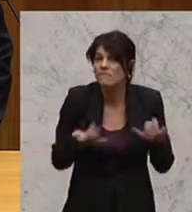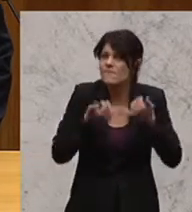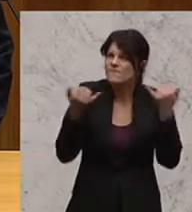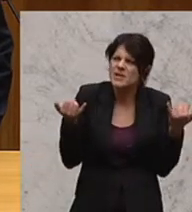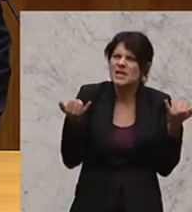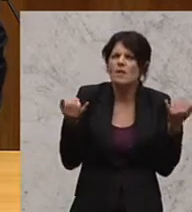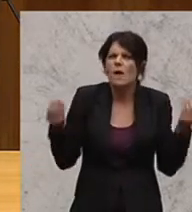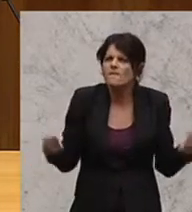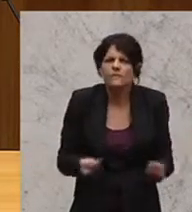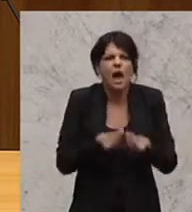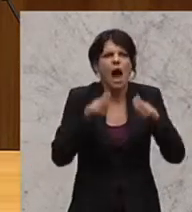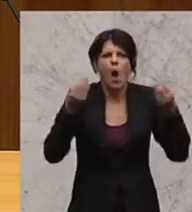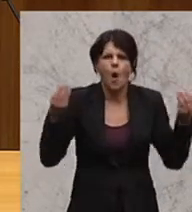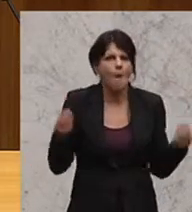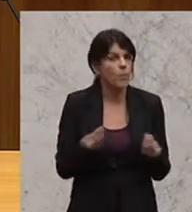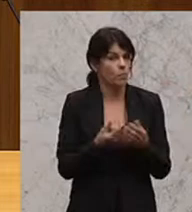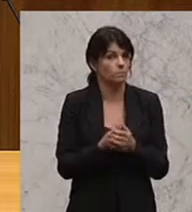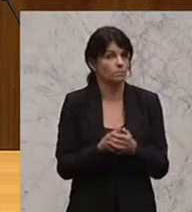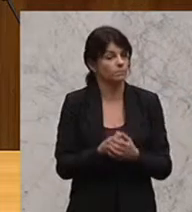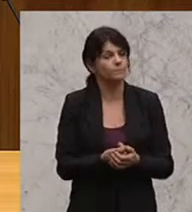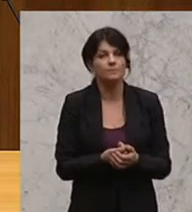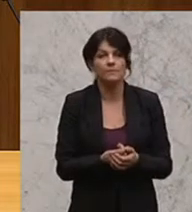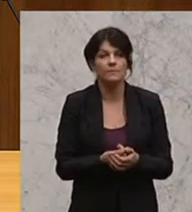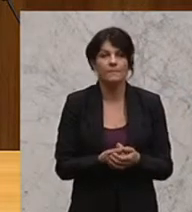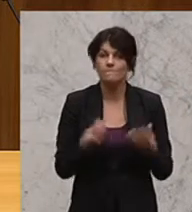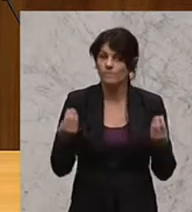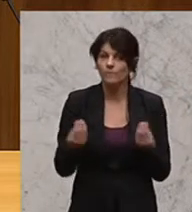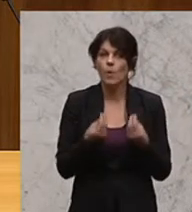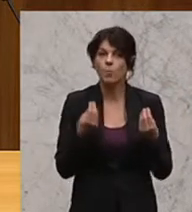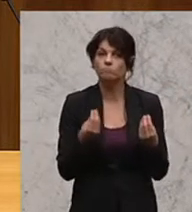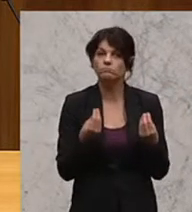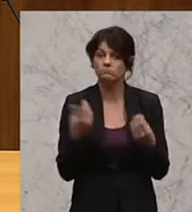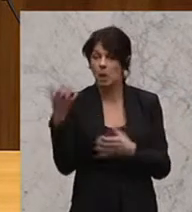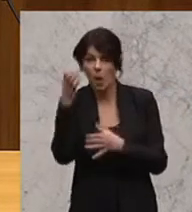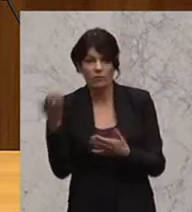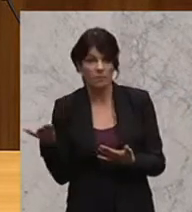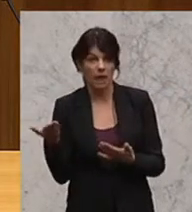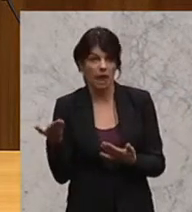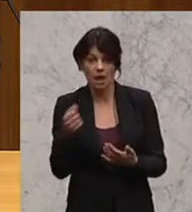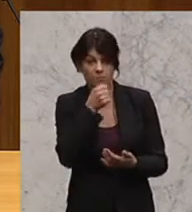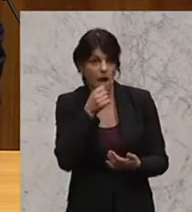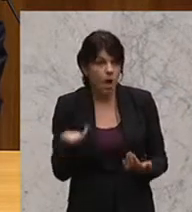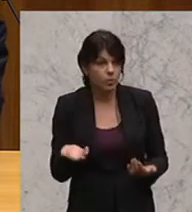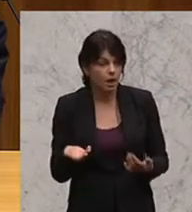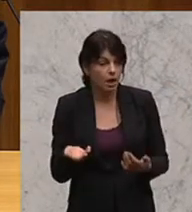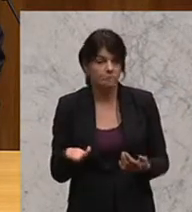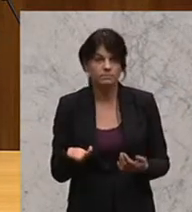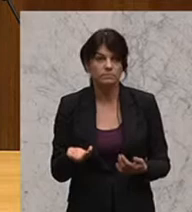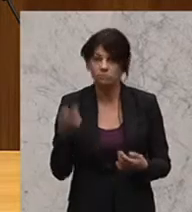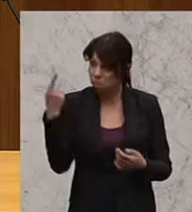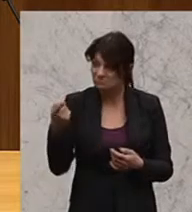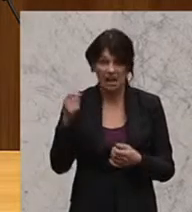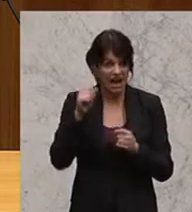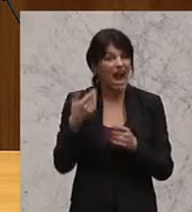oder warum jetzt seitens der ÖVP-Bauern dann TTIP in dieser Form